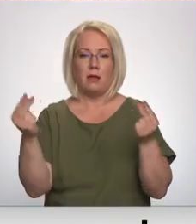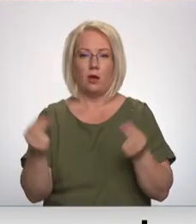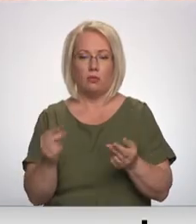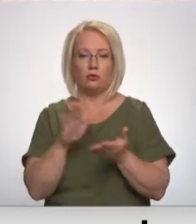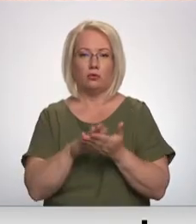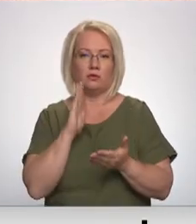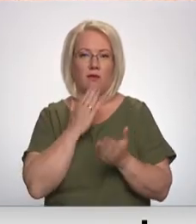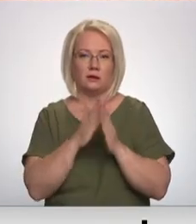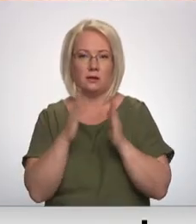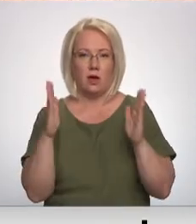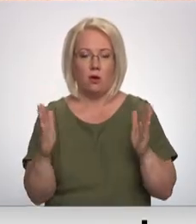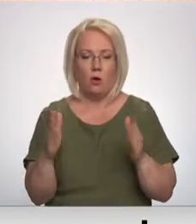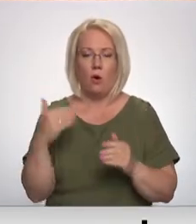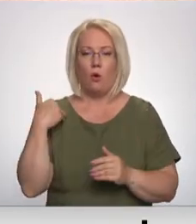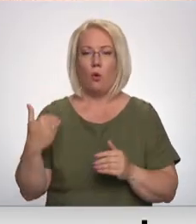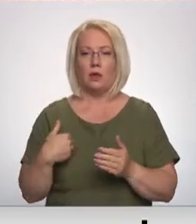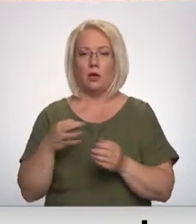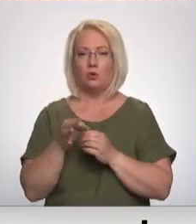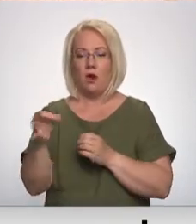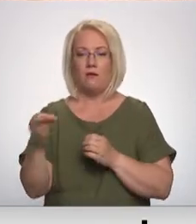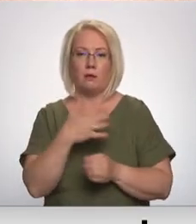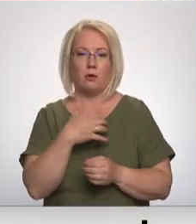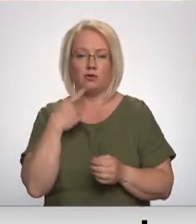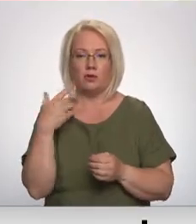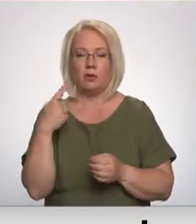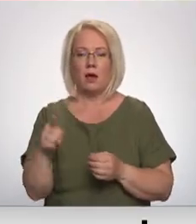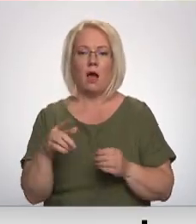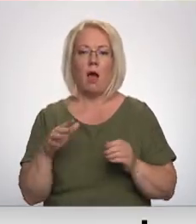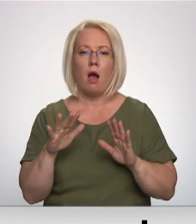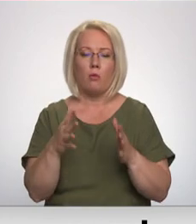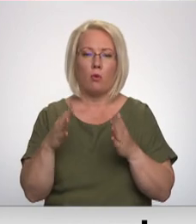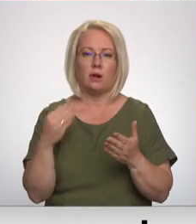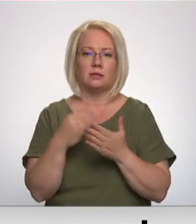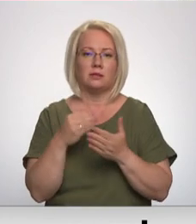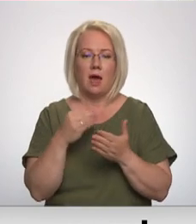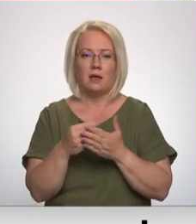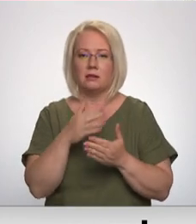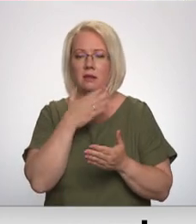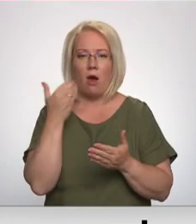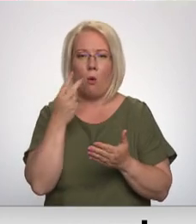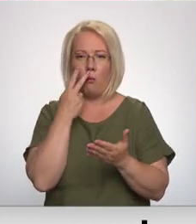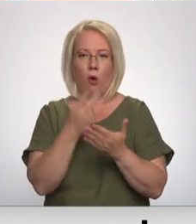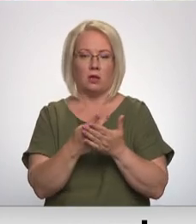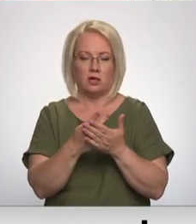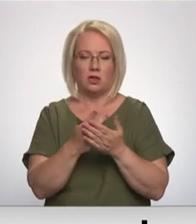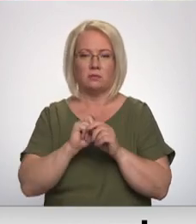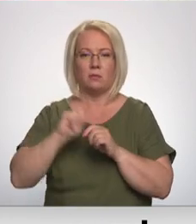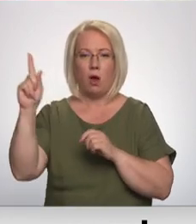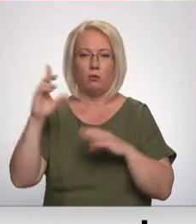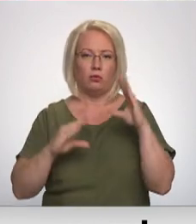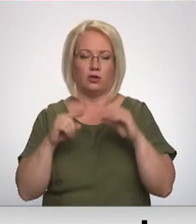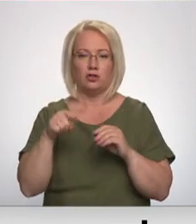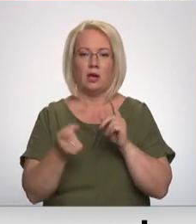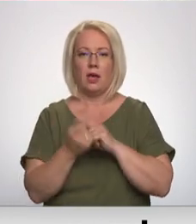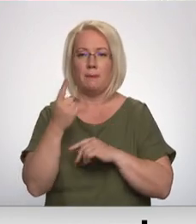Kultīgs novada pašvaldībā atzīst, ka jau šobrīd apkūris izmaksas ir neprognozējams pieaugums budžetā. Šī iemesla dēļ jau bijis